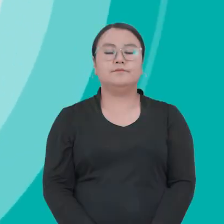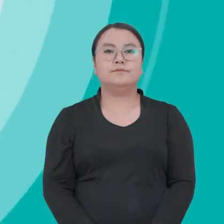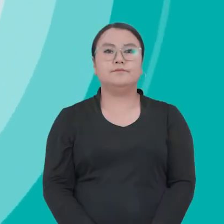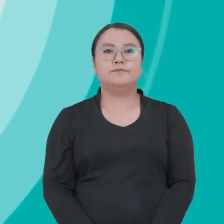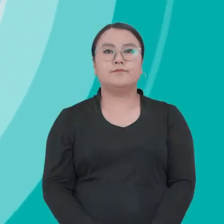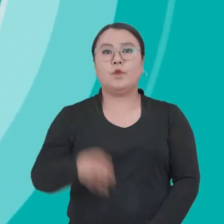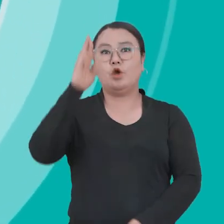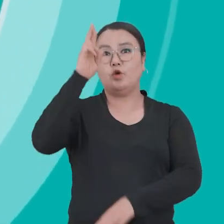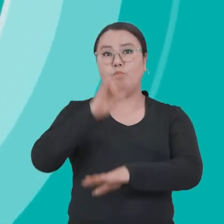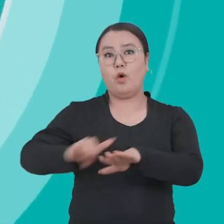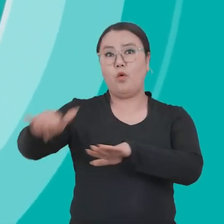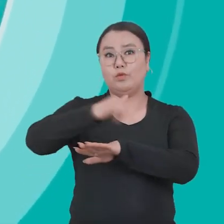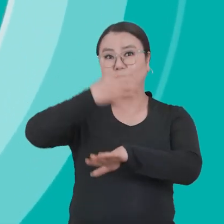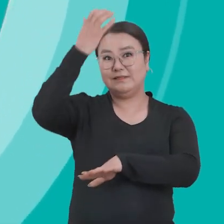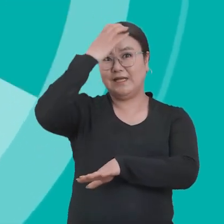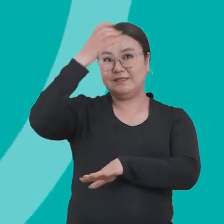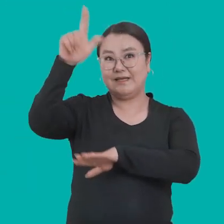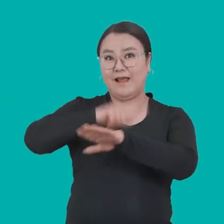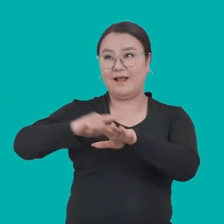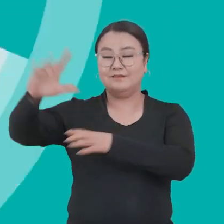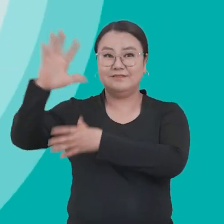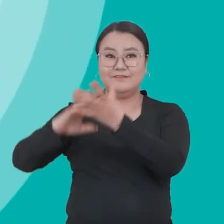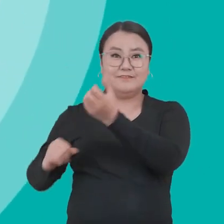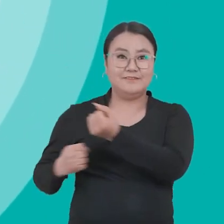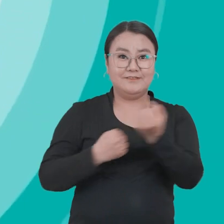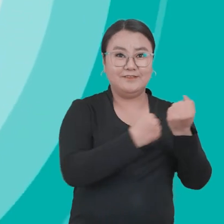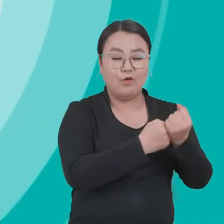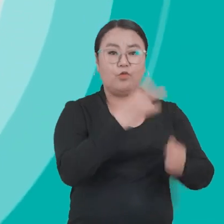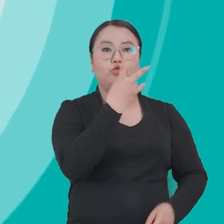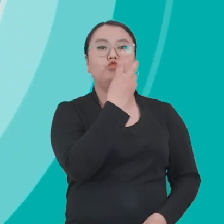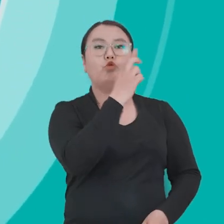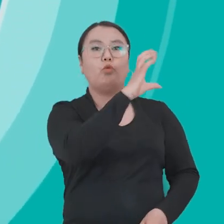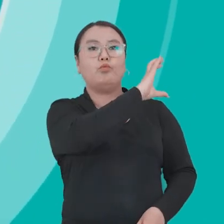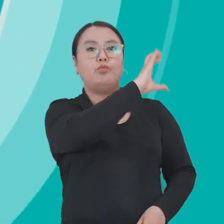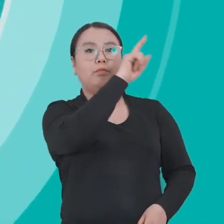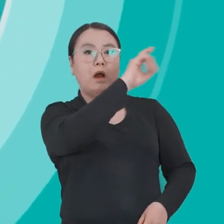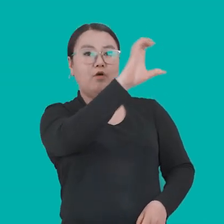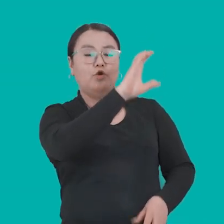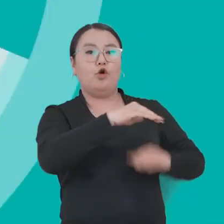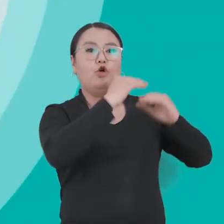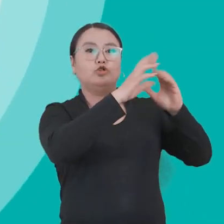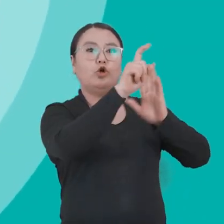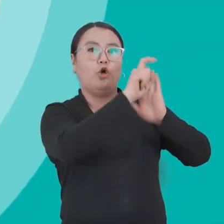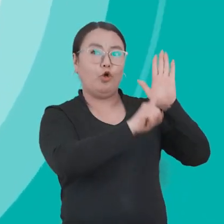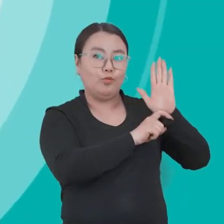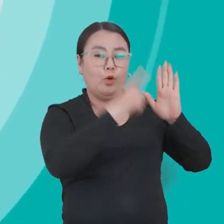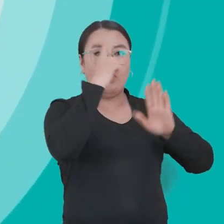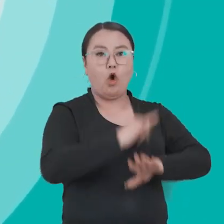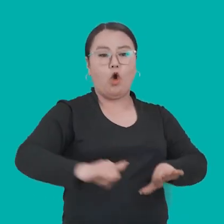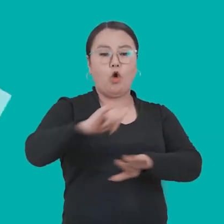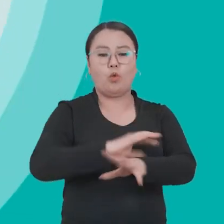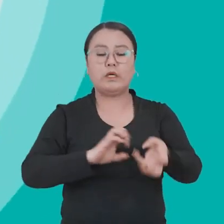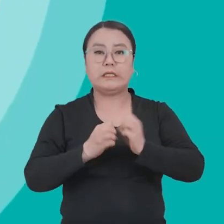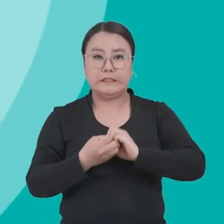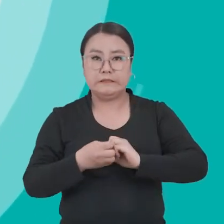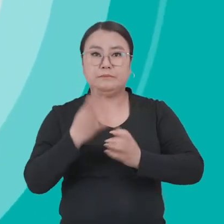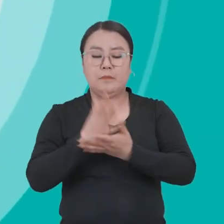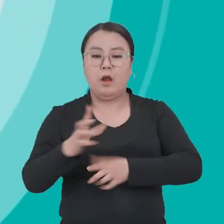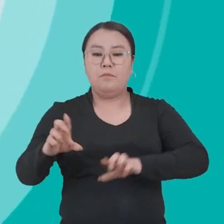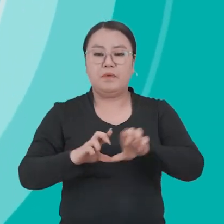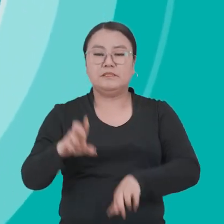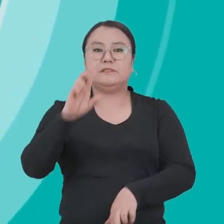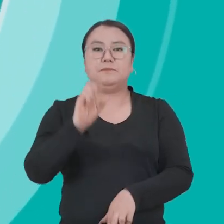Үйзд Jablon-синд осын азерийн санхүүж илддай легцевмнцині байхүлгийн хүшнийн хүтилбрус монгол усаад хэрэгжүүлжбүй «BизnCE» бая